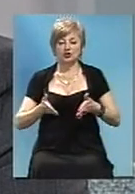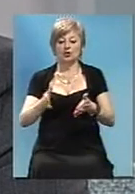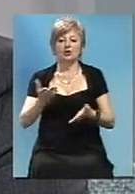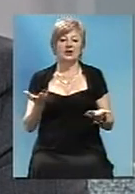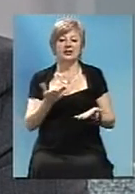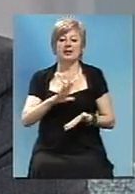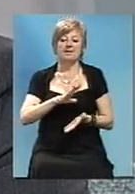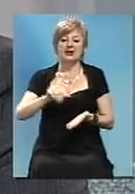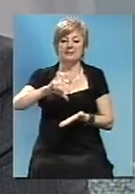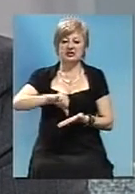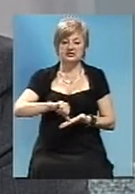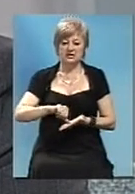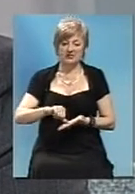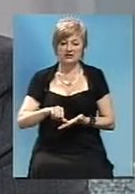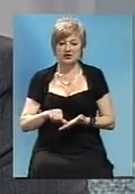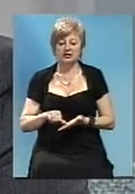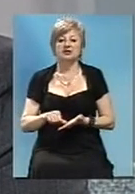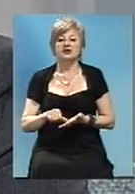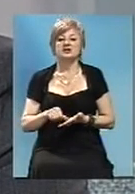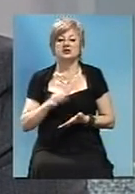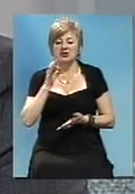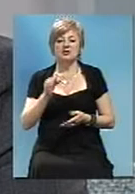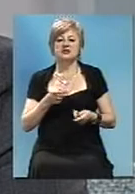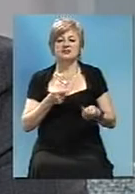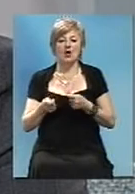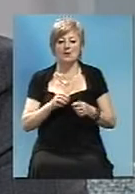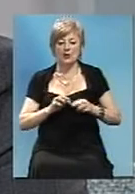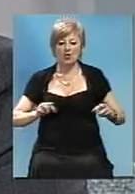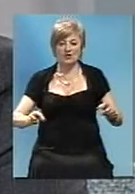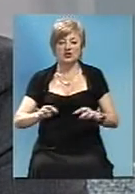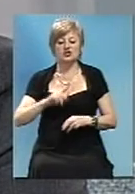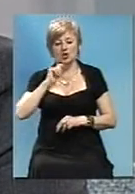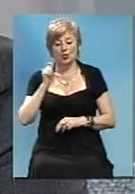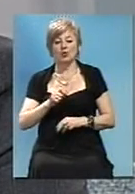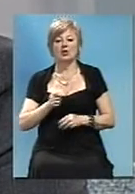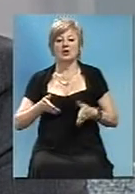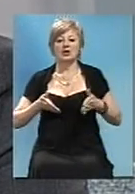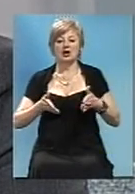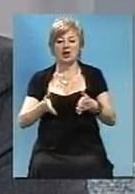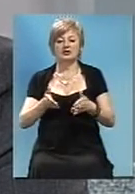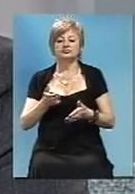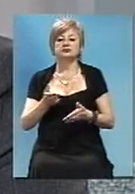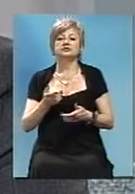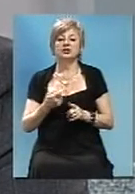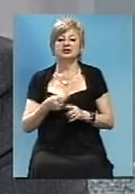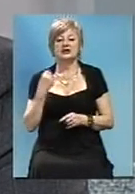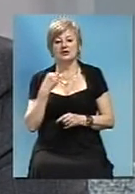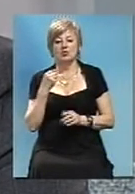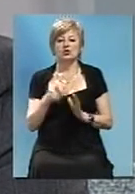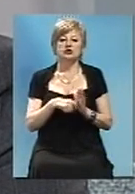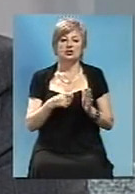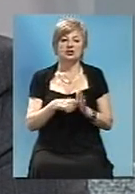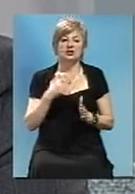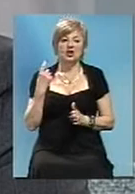немецкого правительства, «Укравтодор» і две області – це Запорожська і Донецька